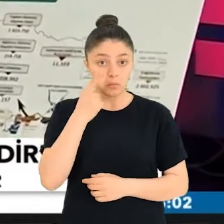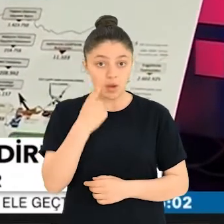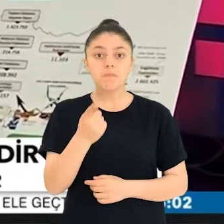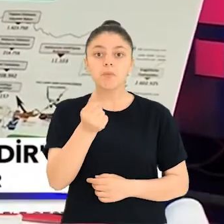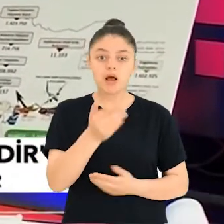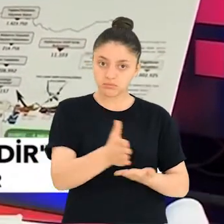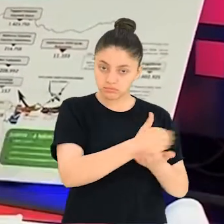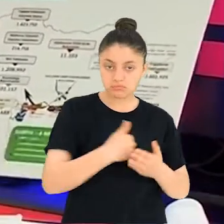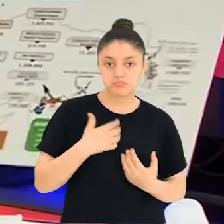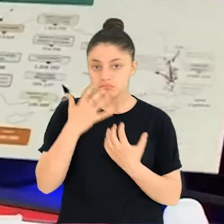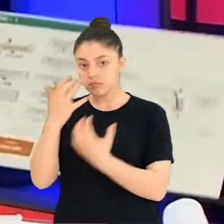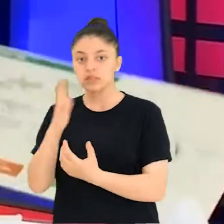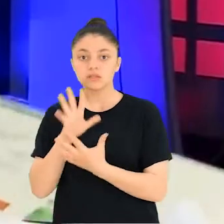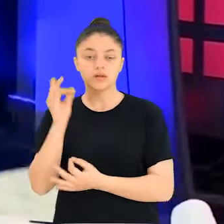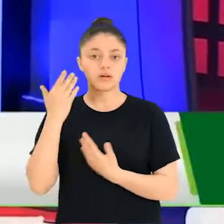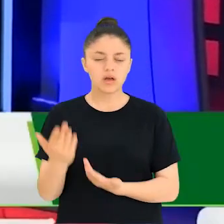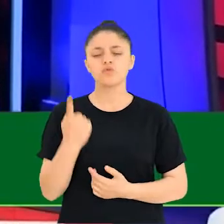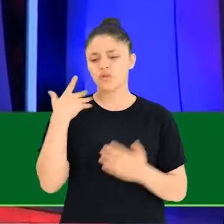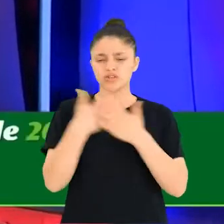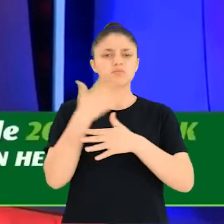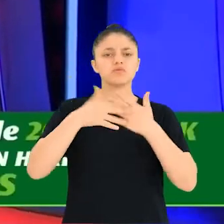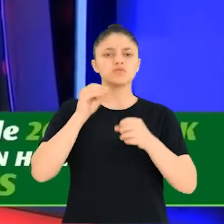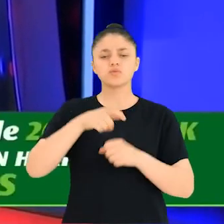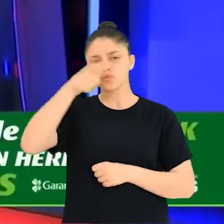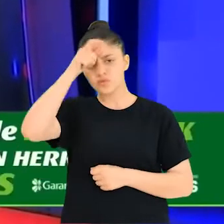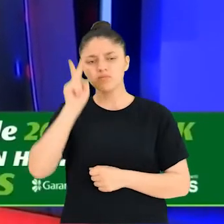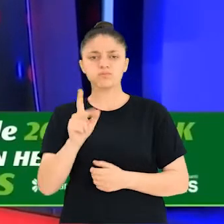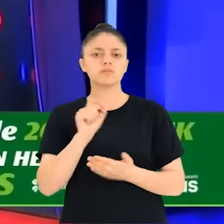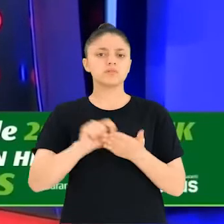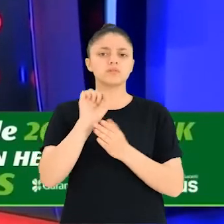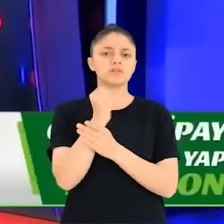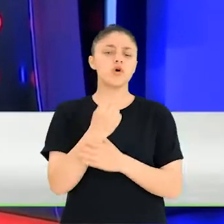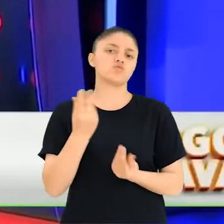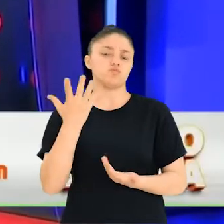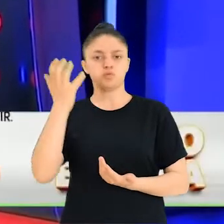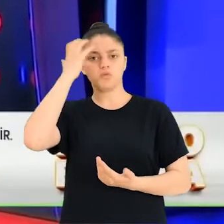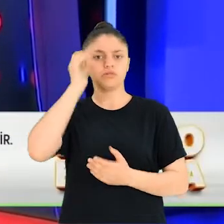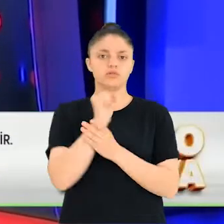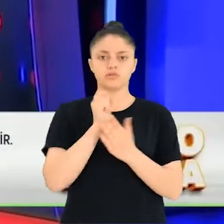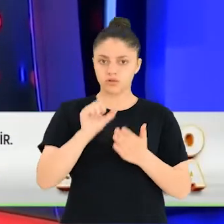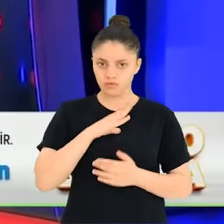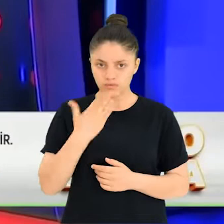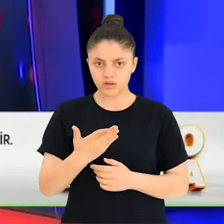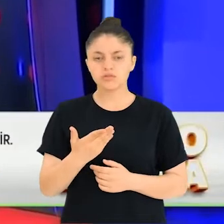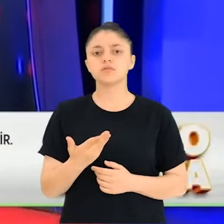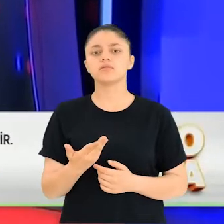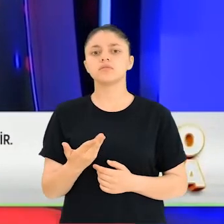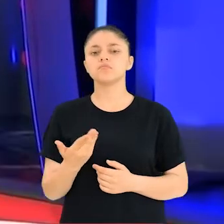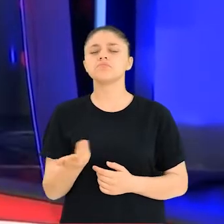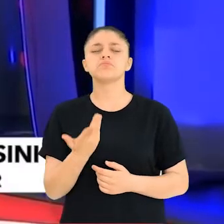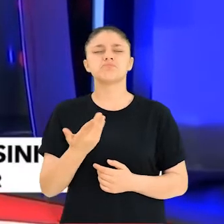Bakın dikkat edin. Bağış insani yardım. Günahşem bir televizyonda Türkiye'nin kerli ferli yazarları çok baş yazar yapmışlar kendileri bir zamanda.